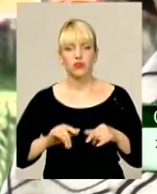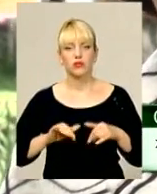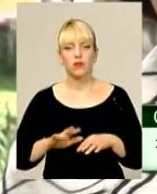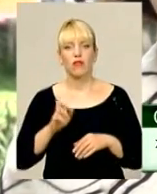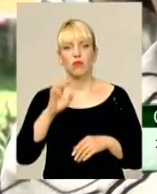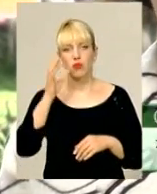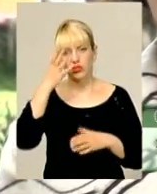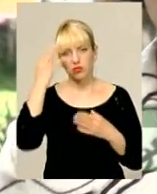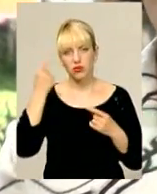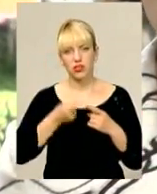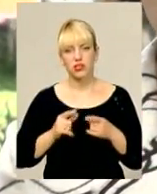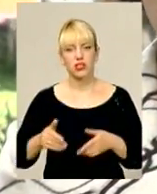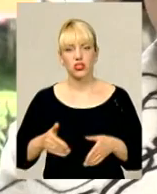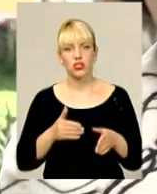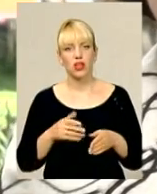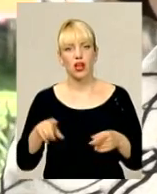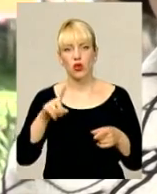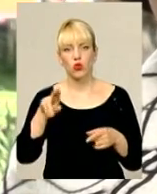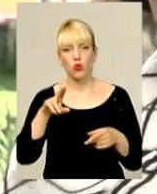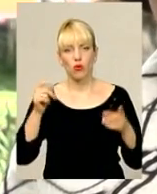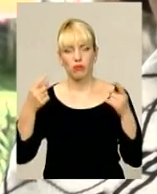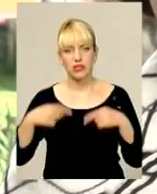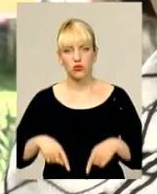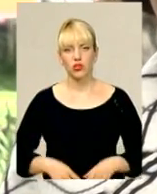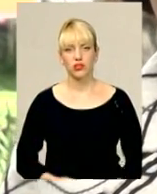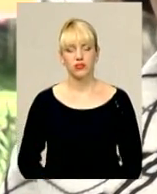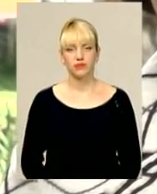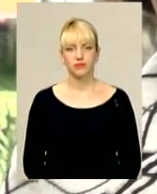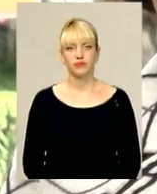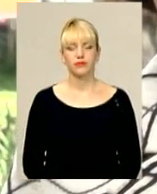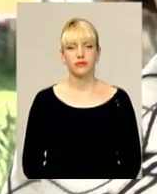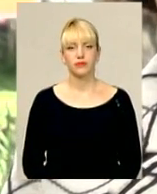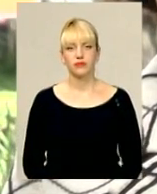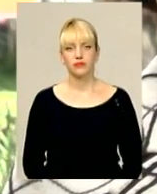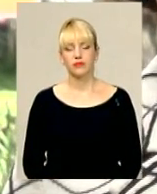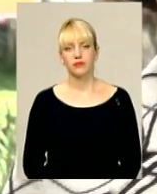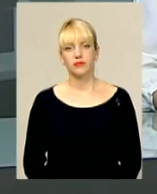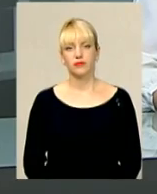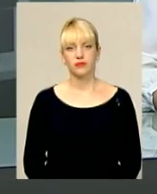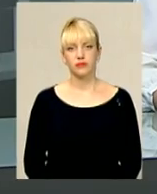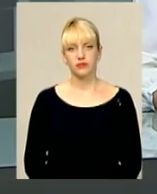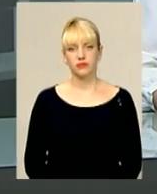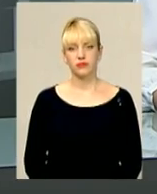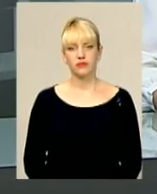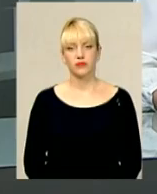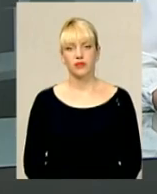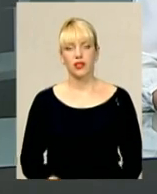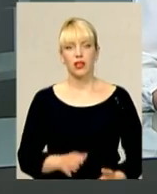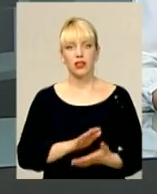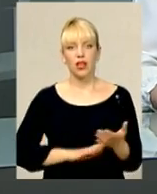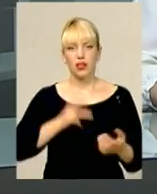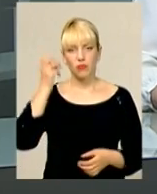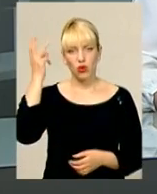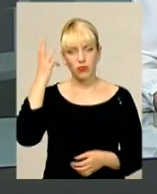Бо забуття – шлях до безодній. Світлана Русіна, Іван Мовчан для інформаційного випуску. Далі про